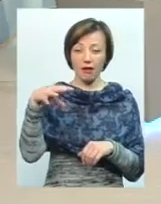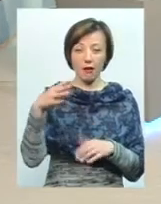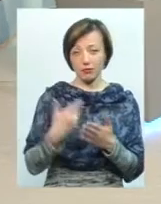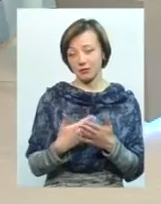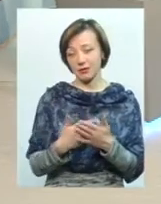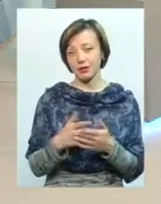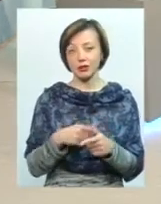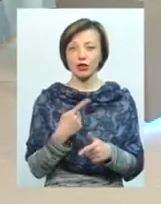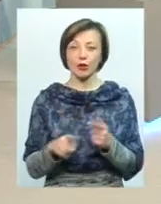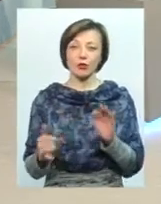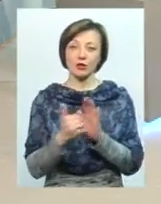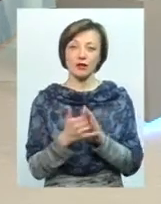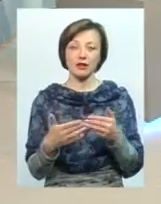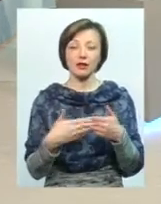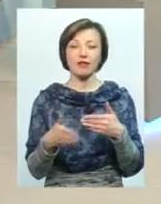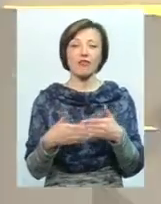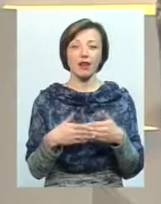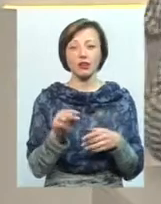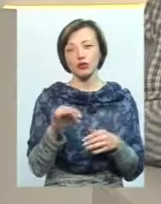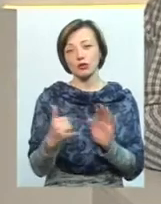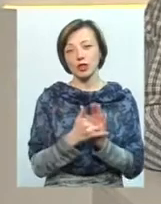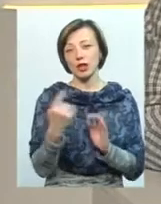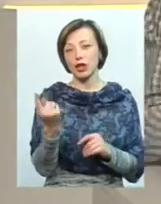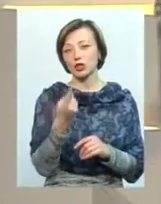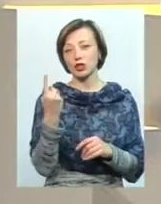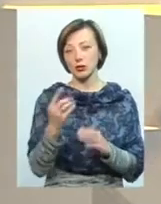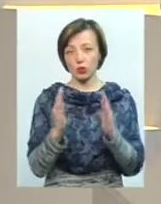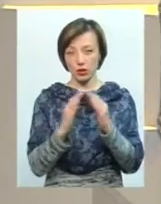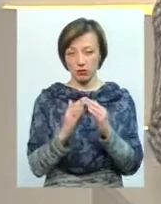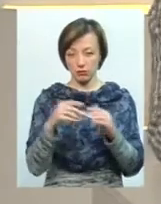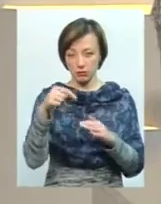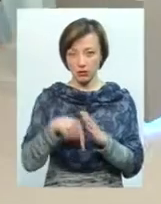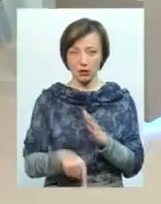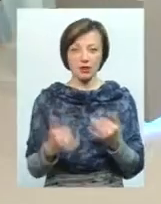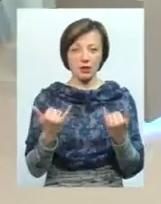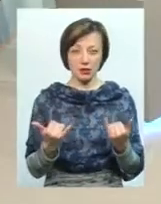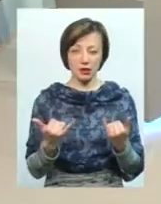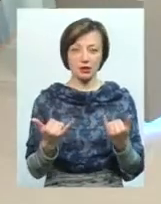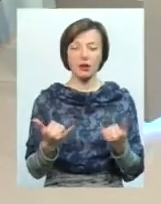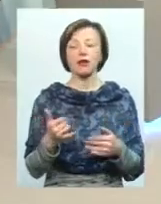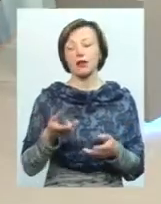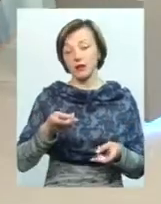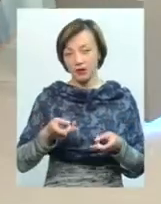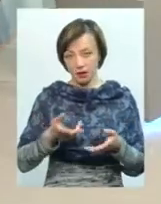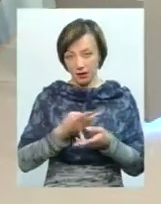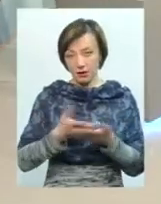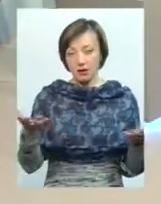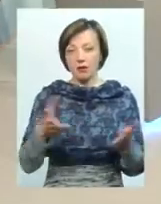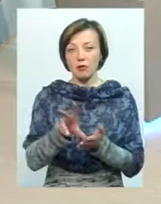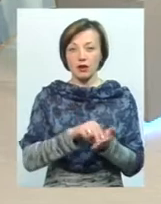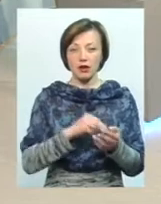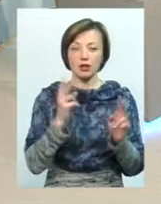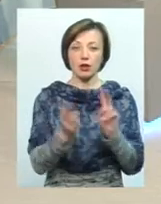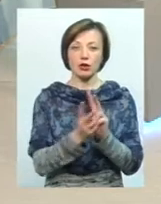в під'їзді, чи поставите на двері в під'їзді? Чи поставите лічильник на будинок? Зараз вже на Були б кандидати, яскравий приклад. Я неоднократно на